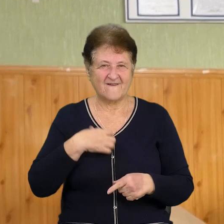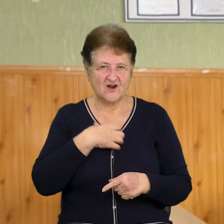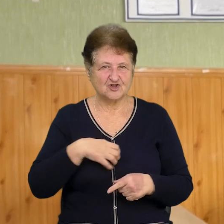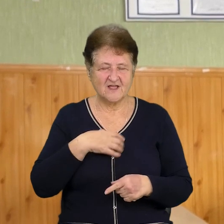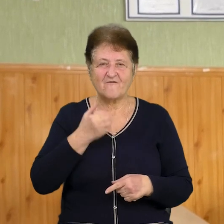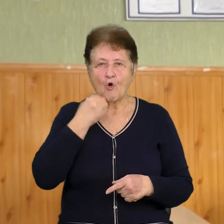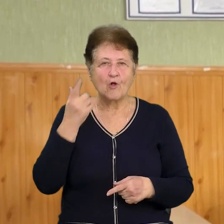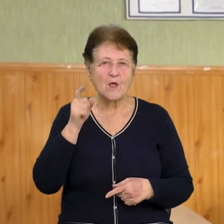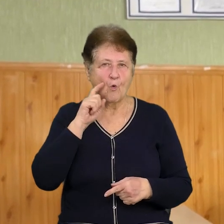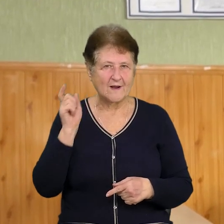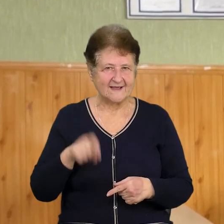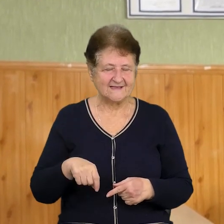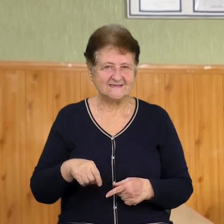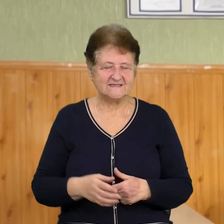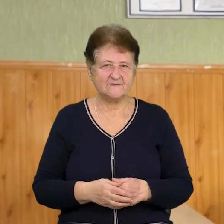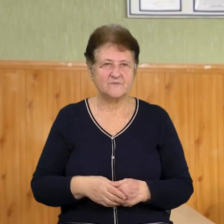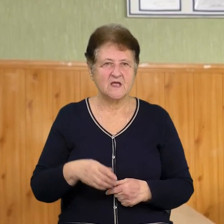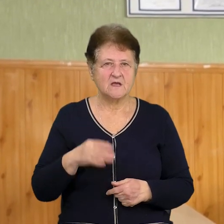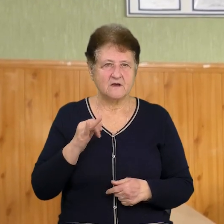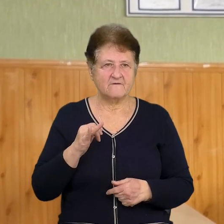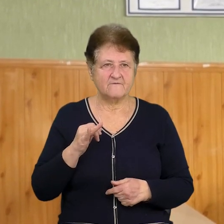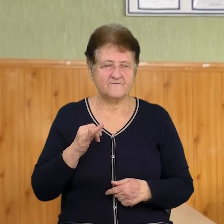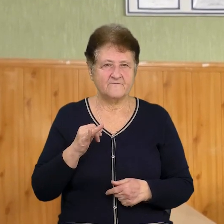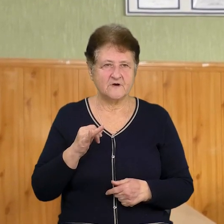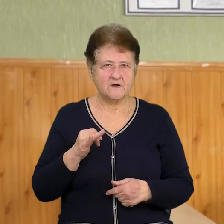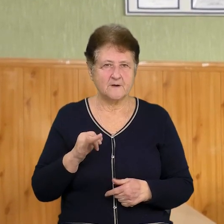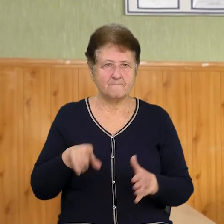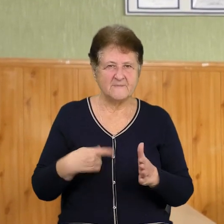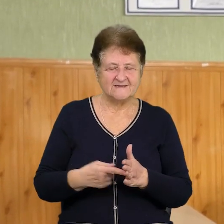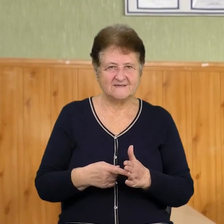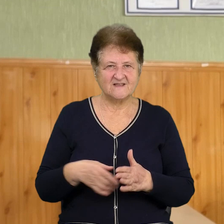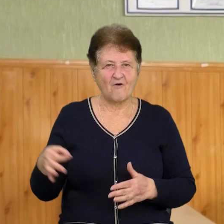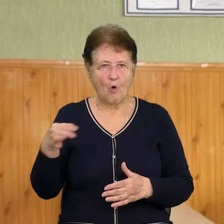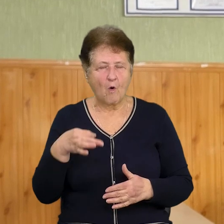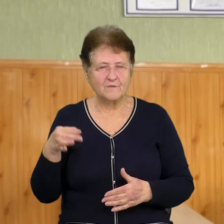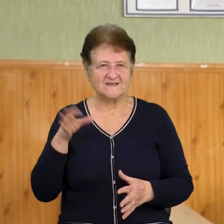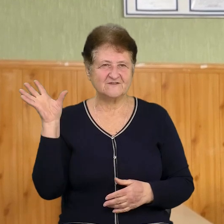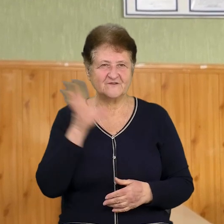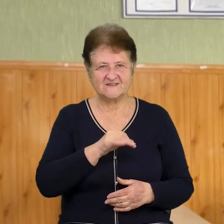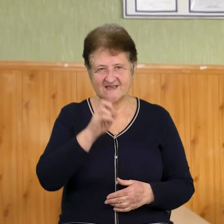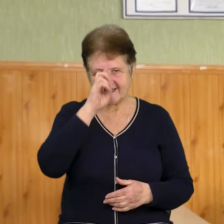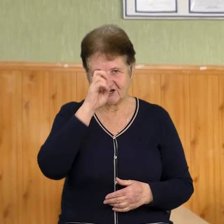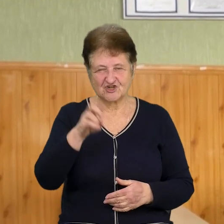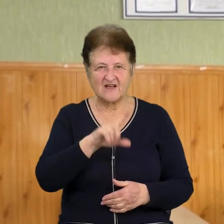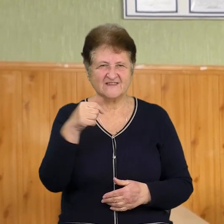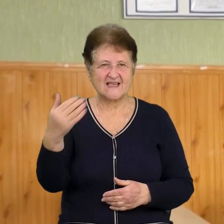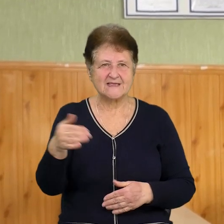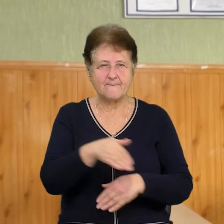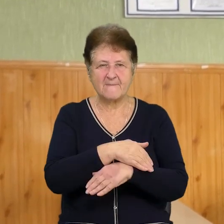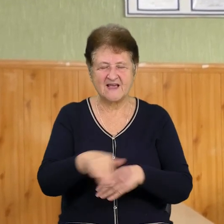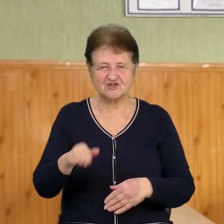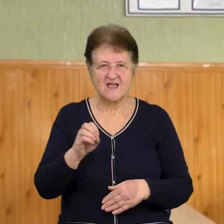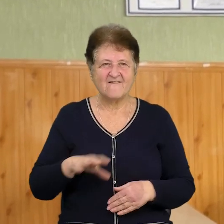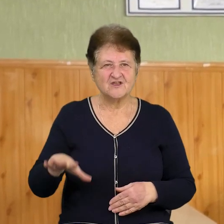українці в місті, коли українці в області, в усій державі, за її межами, в